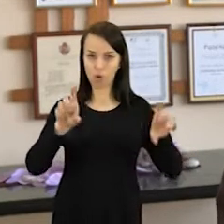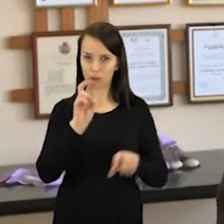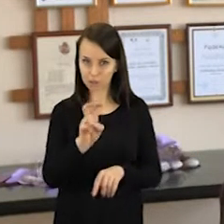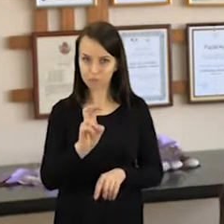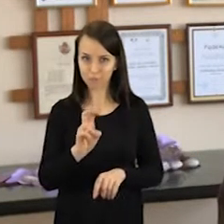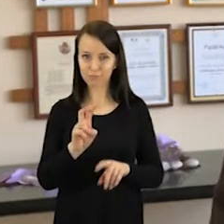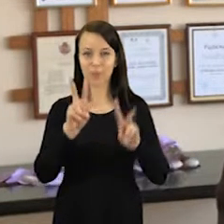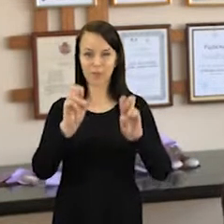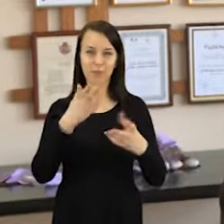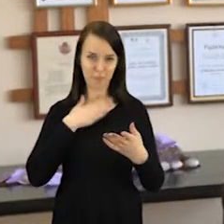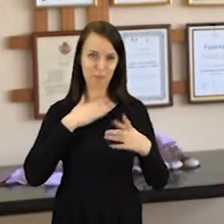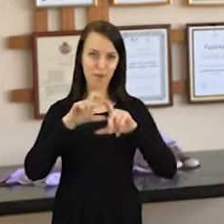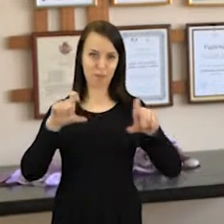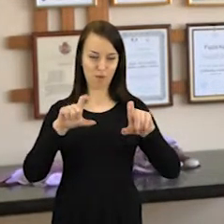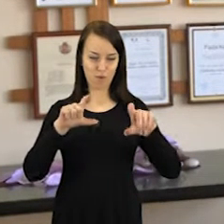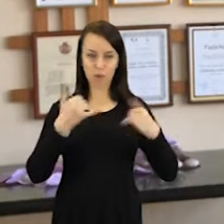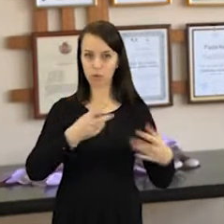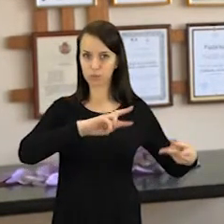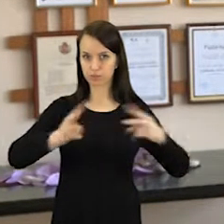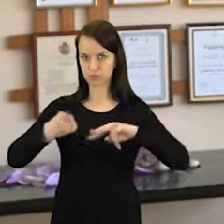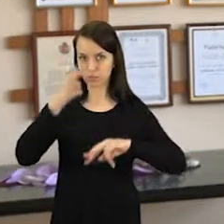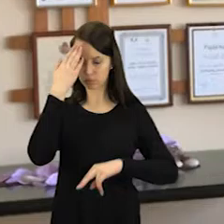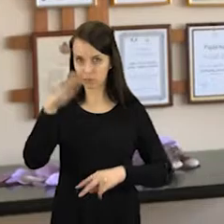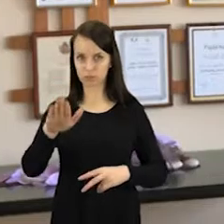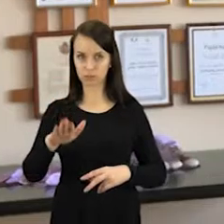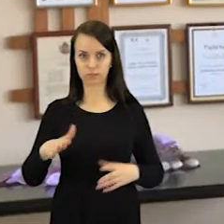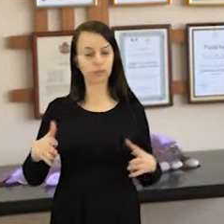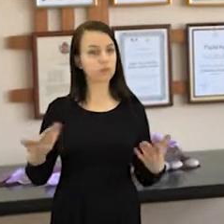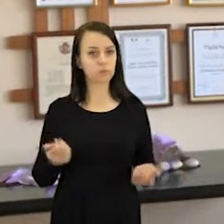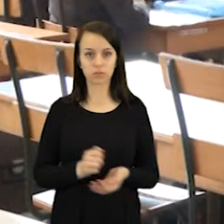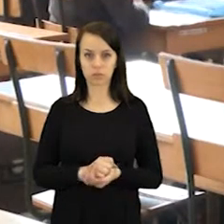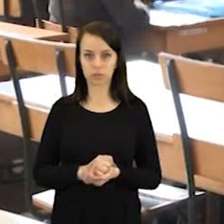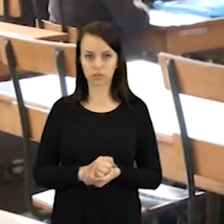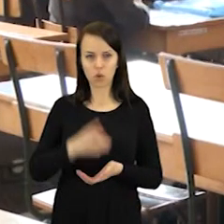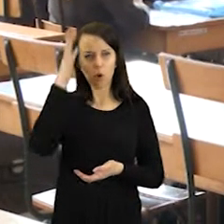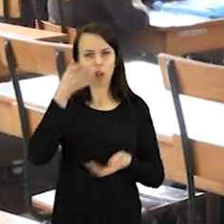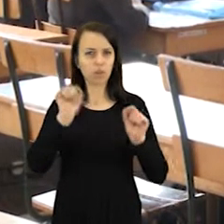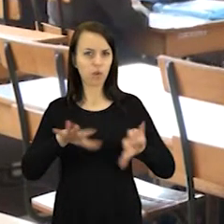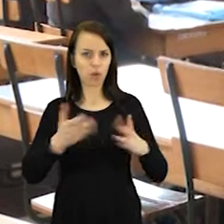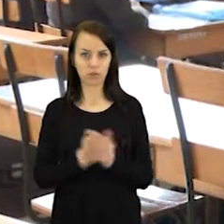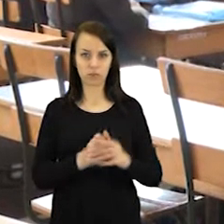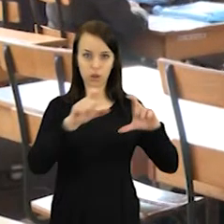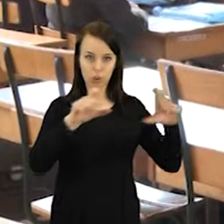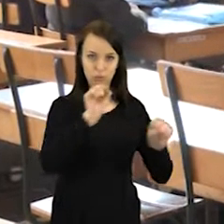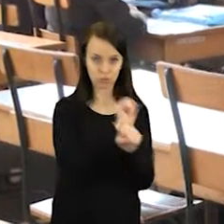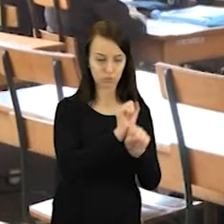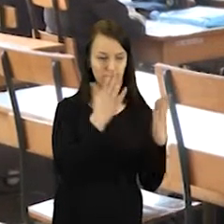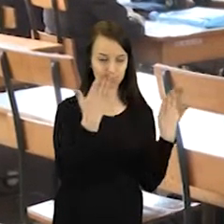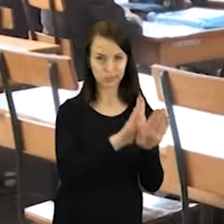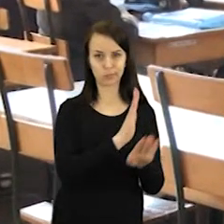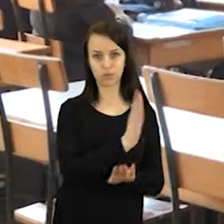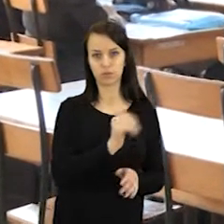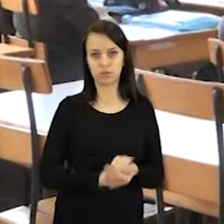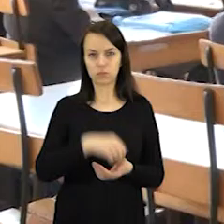metus buvusi mano mokyklas, taiga yra nebe mano mokykla. Panašu, kad tėvo Andriuškos pradienės mokyklos dienos